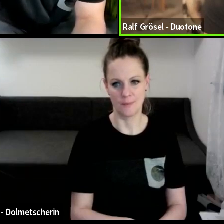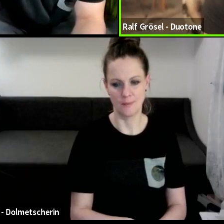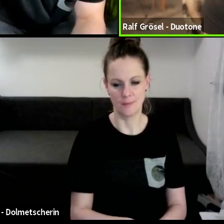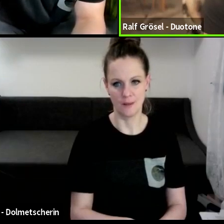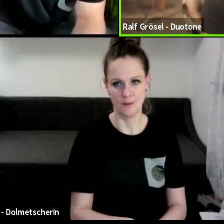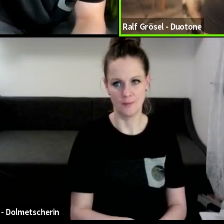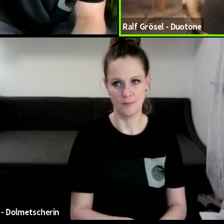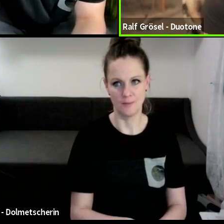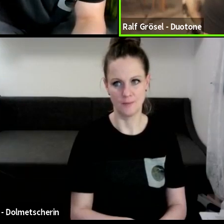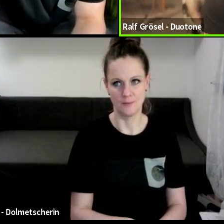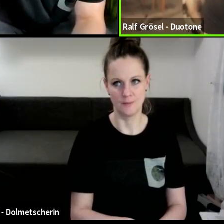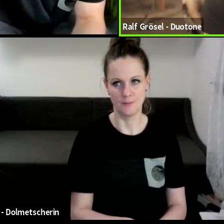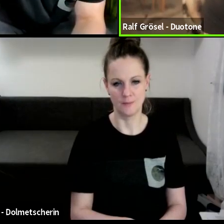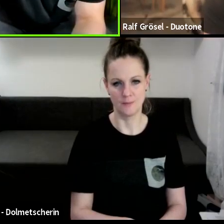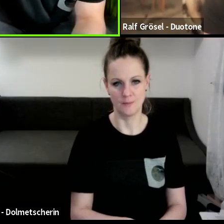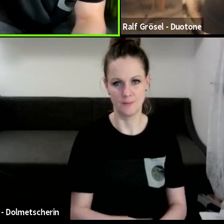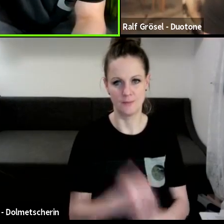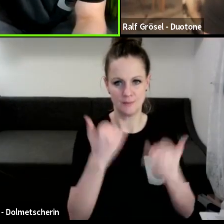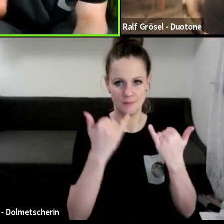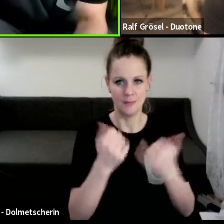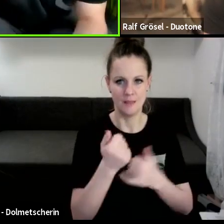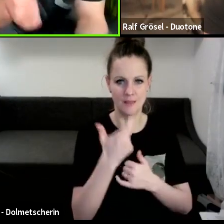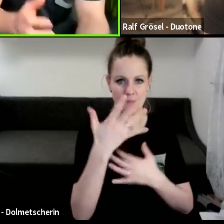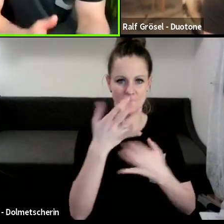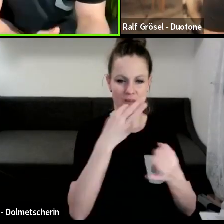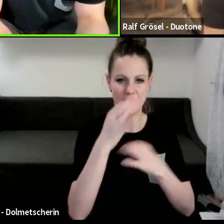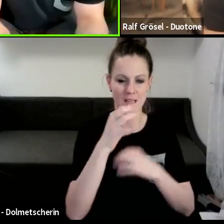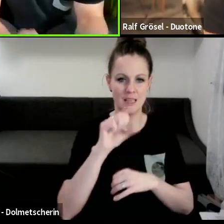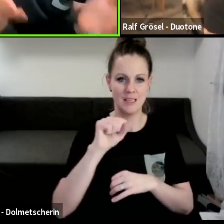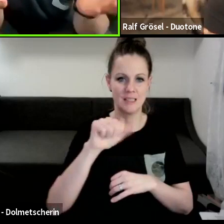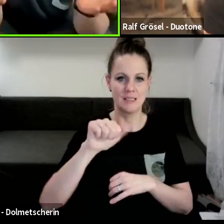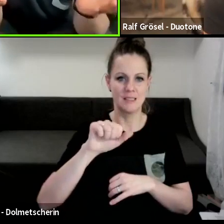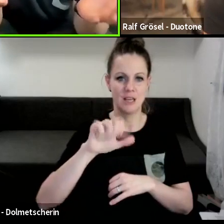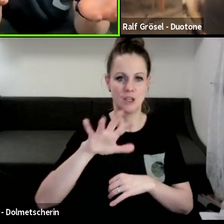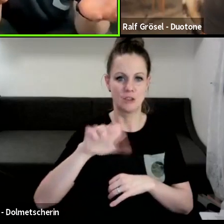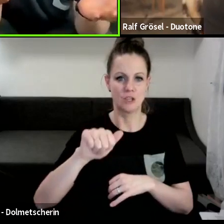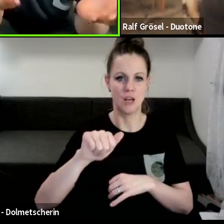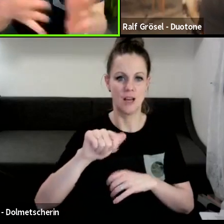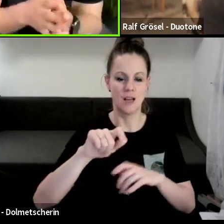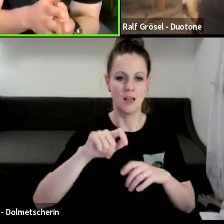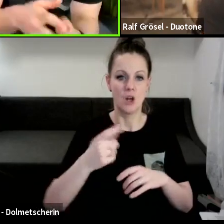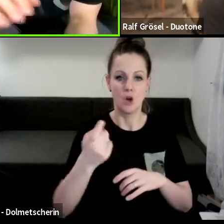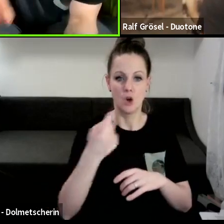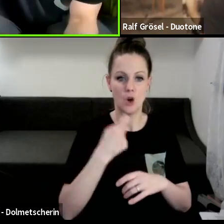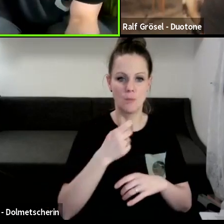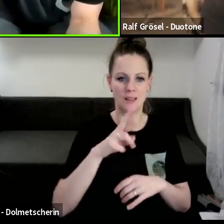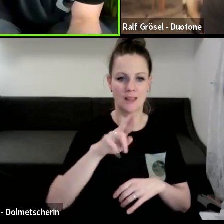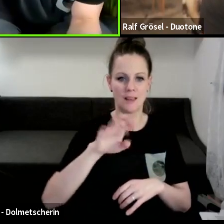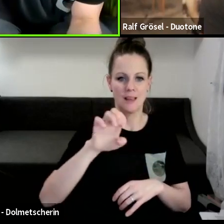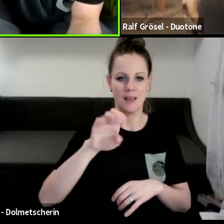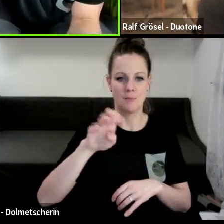Jetzt kommen ein paar Fragen. Der Sascha fragt schon zum zweiten Mal, wird es einen Rebel SLS geben?